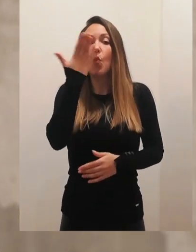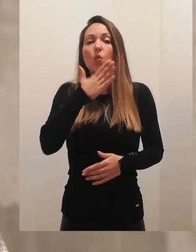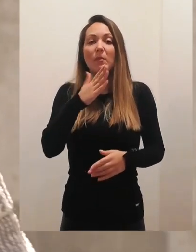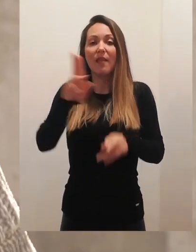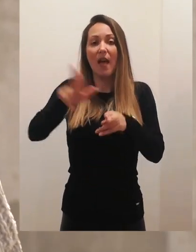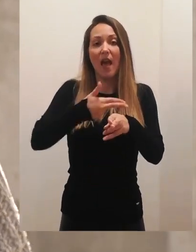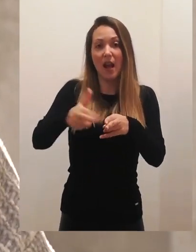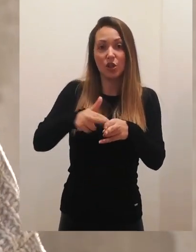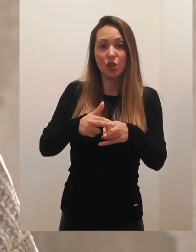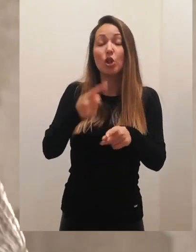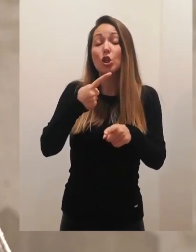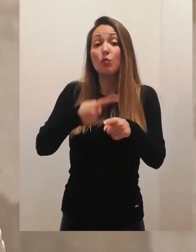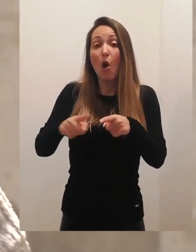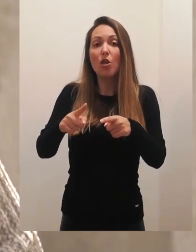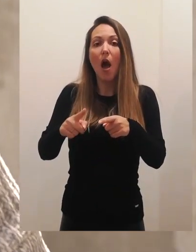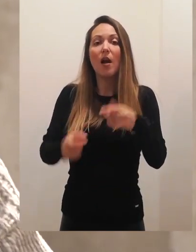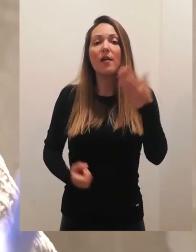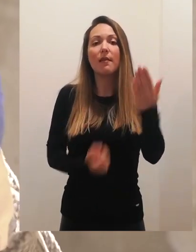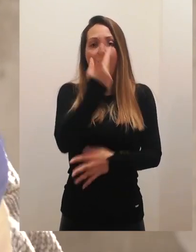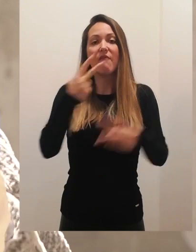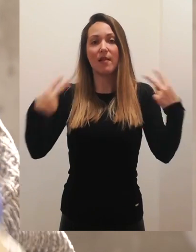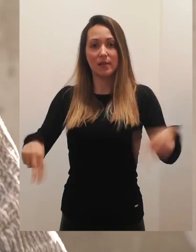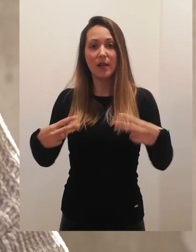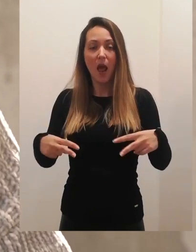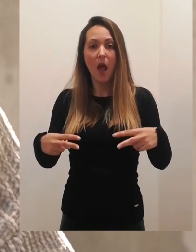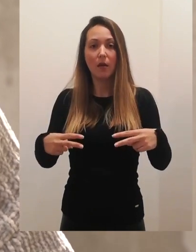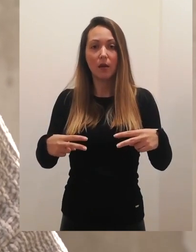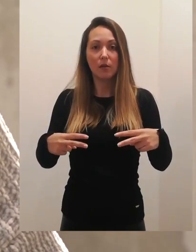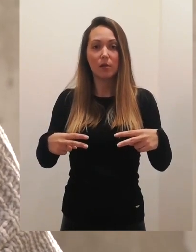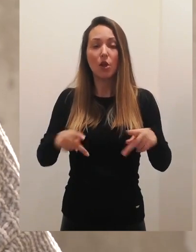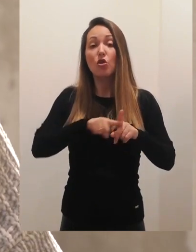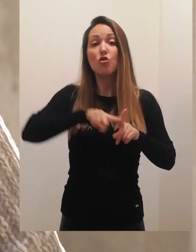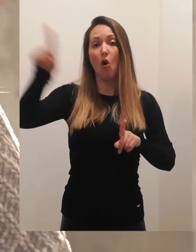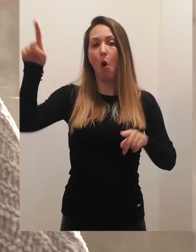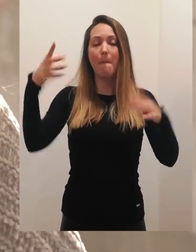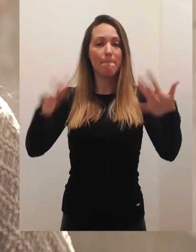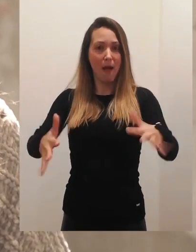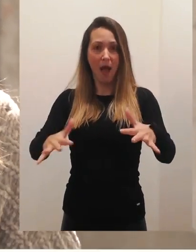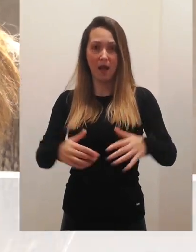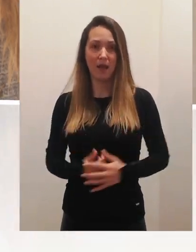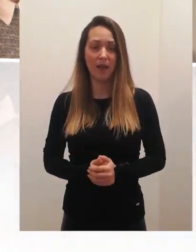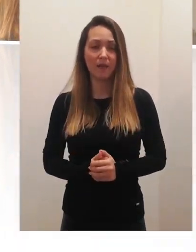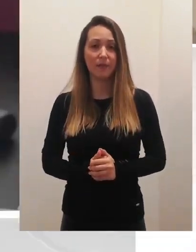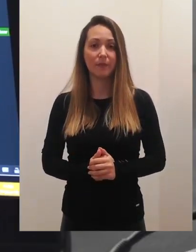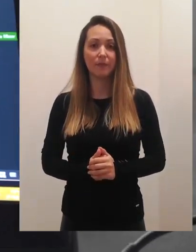to i savladamo. I da, naravno, zbog toga se posle jade strah pa po intenzitetu, sve do paničnih nakada.